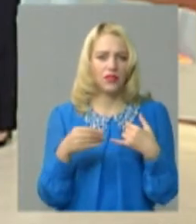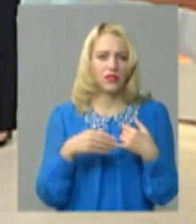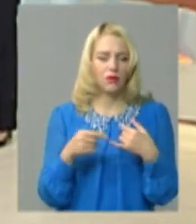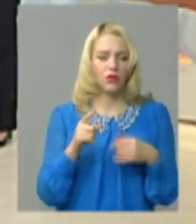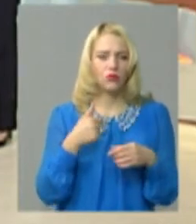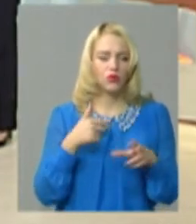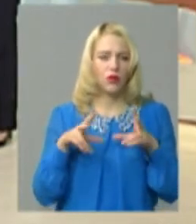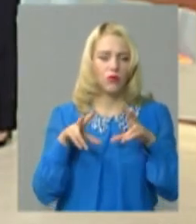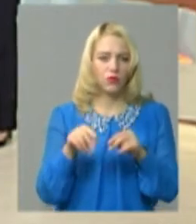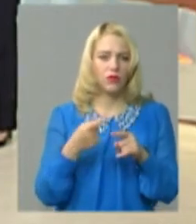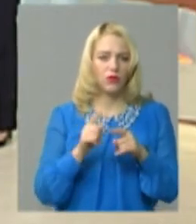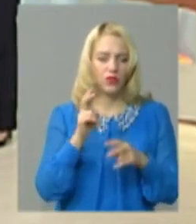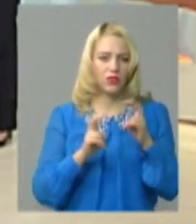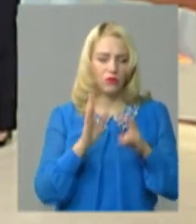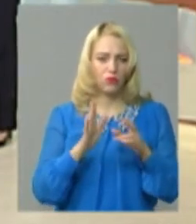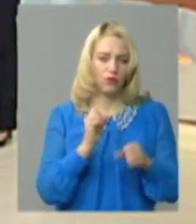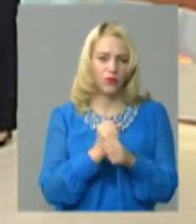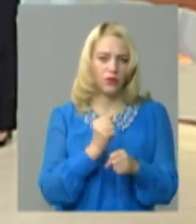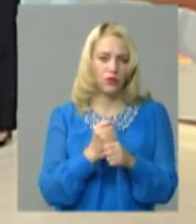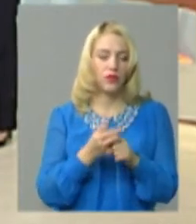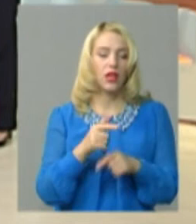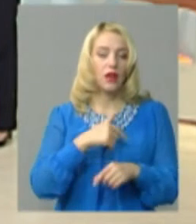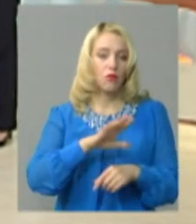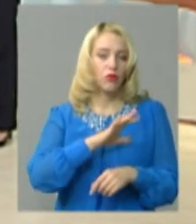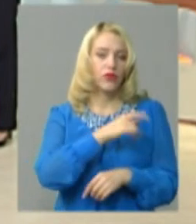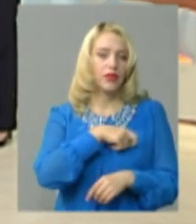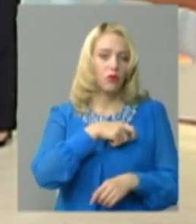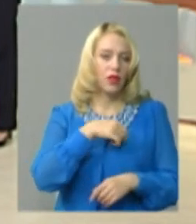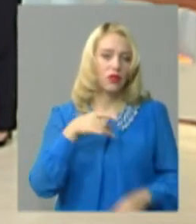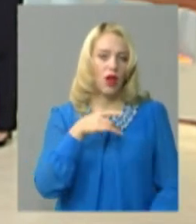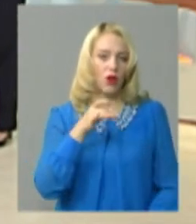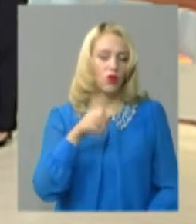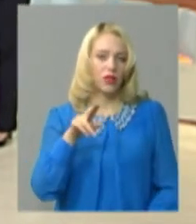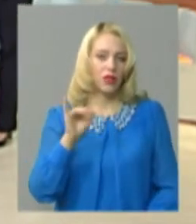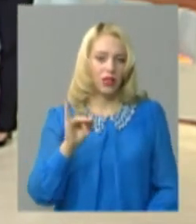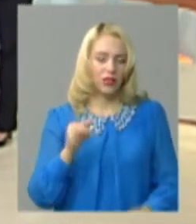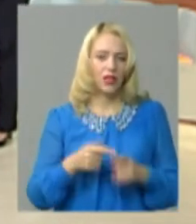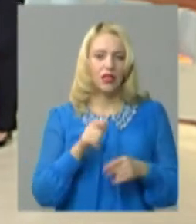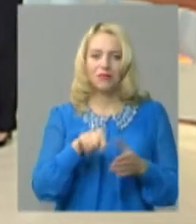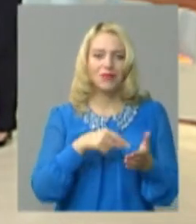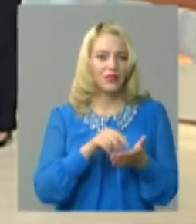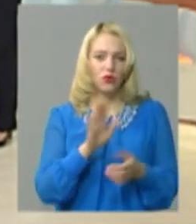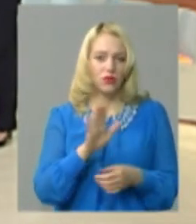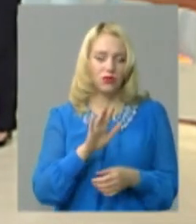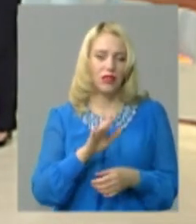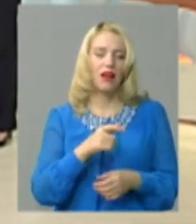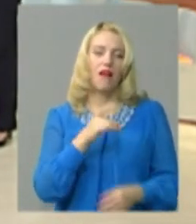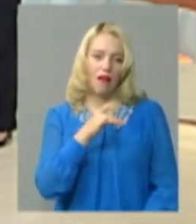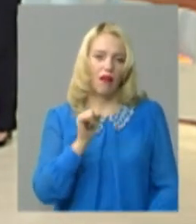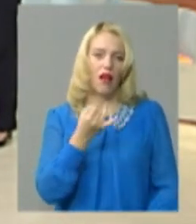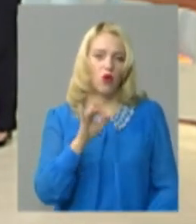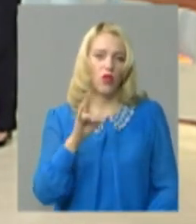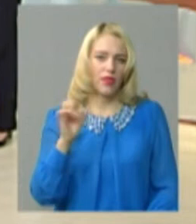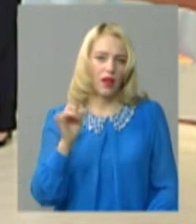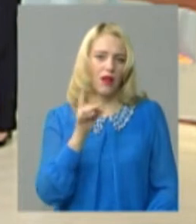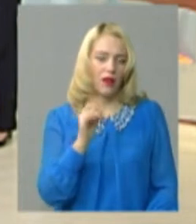частину Я думаю це